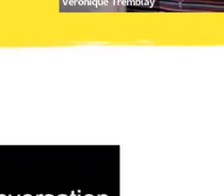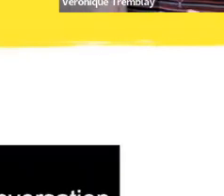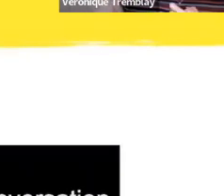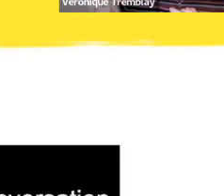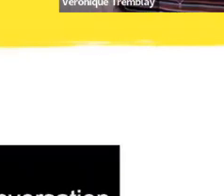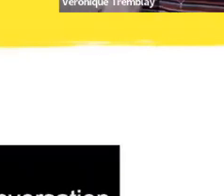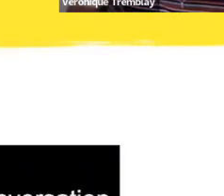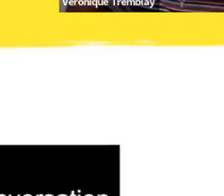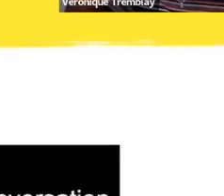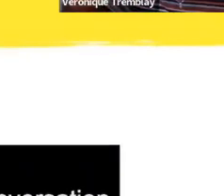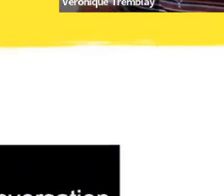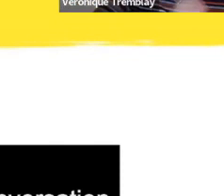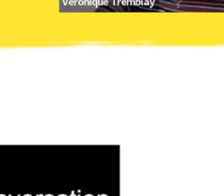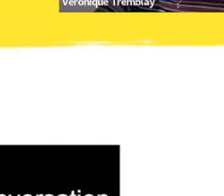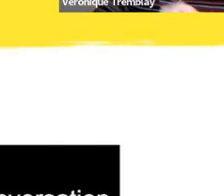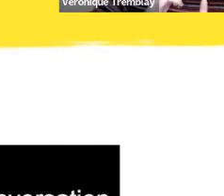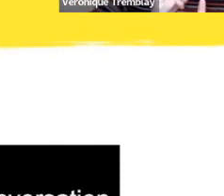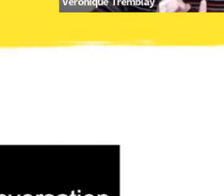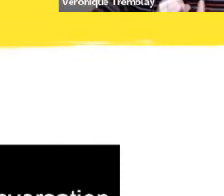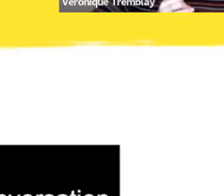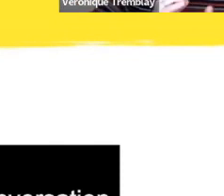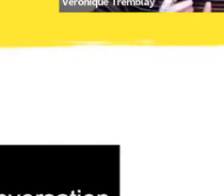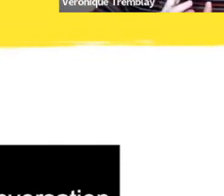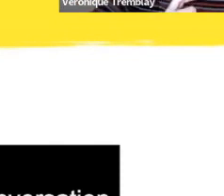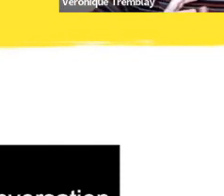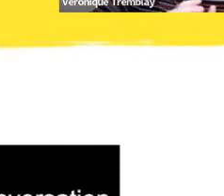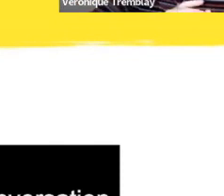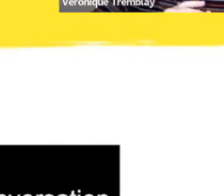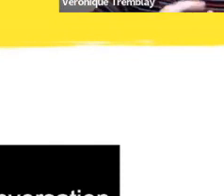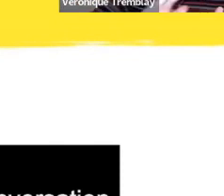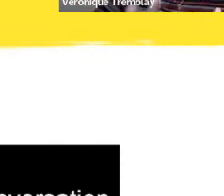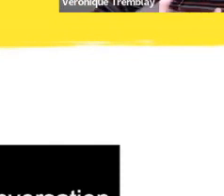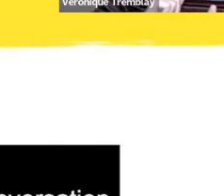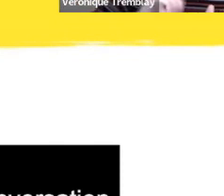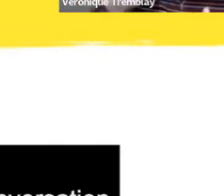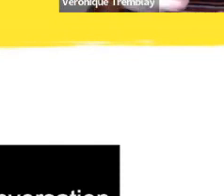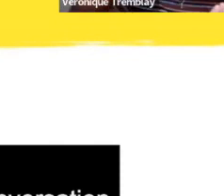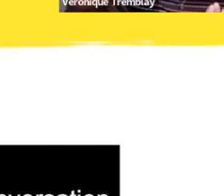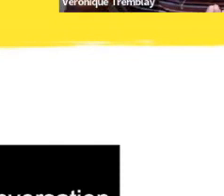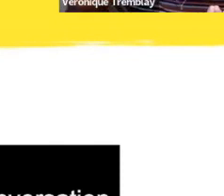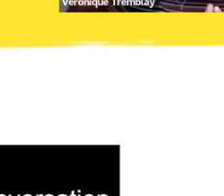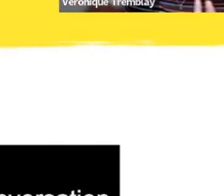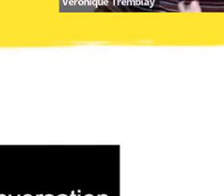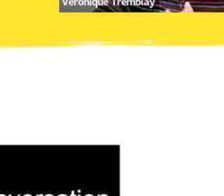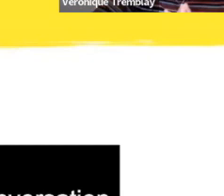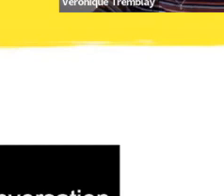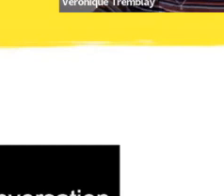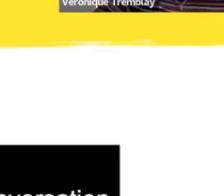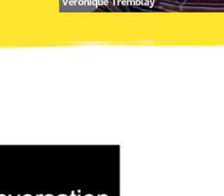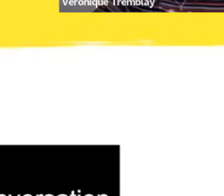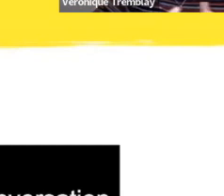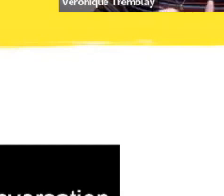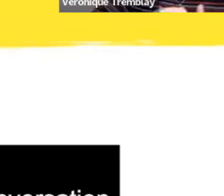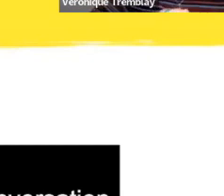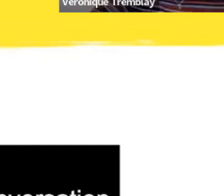et que ça vous tente de nous suivre, on est sur Facebook, Twitter, YouTube. C'est par YouTube que je vous envoie aussi les liens